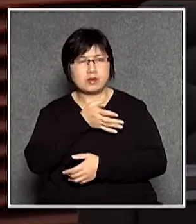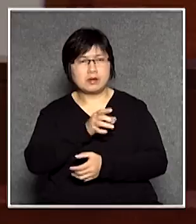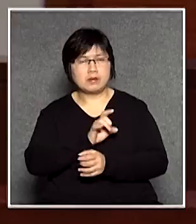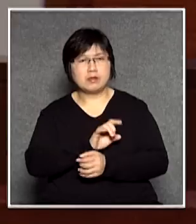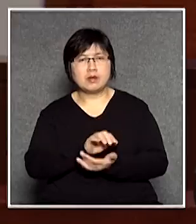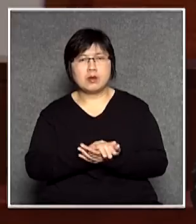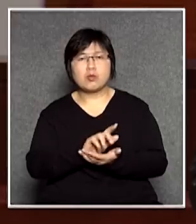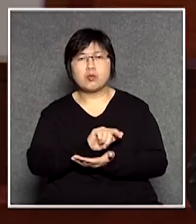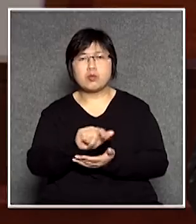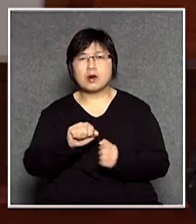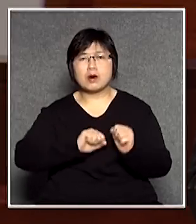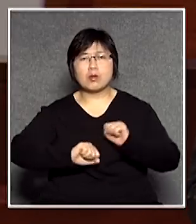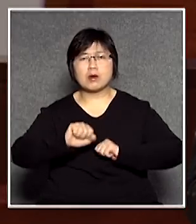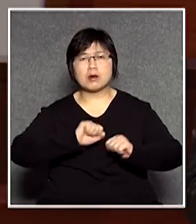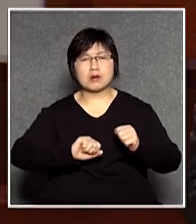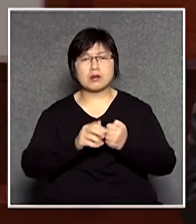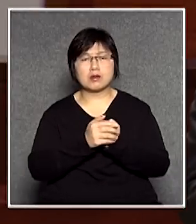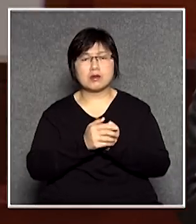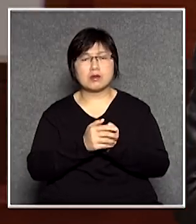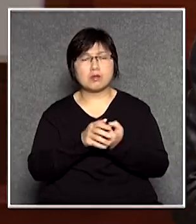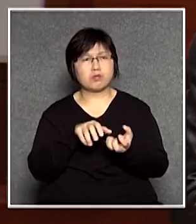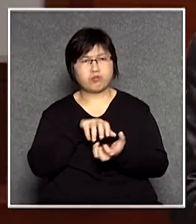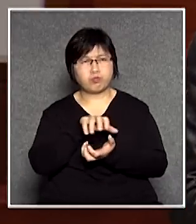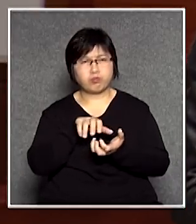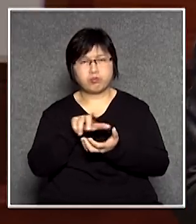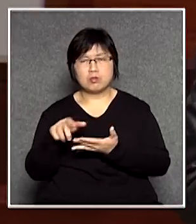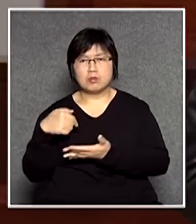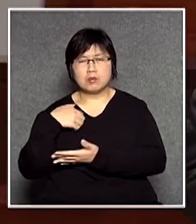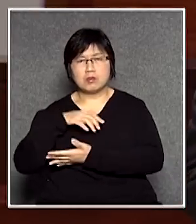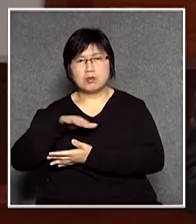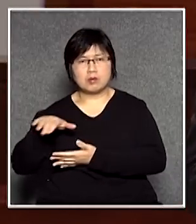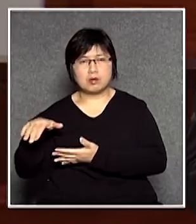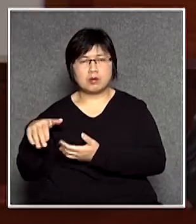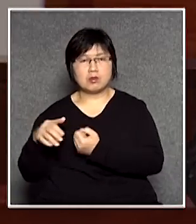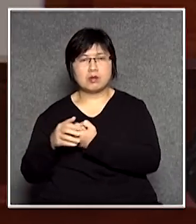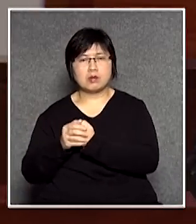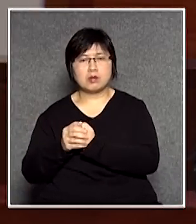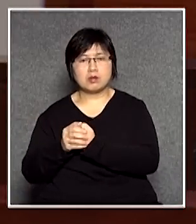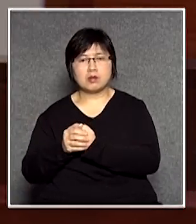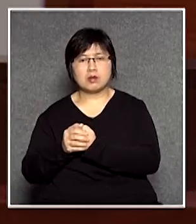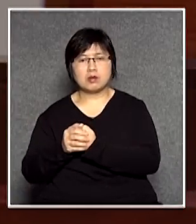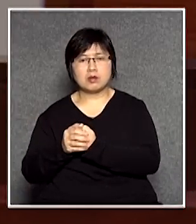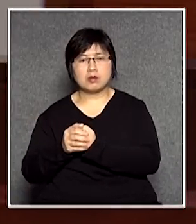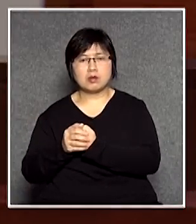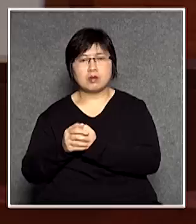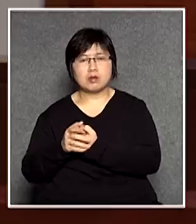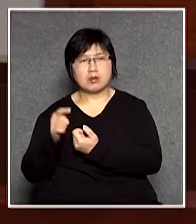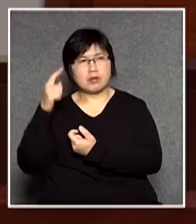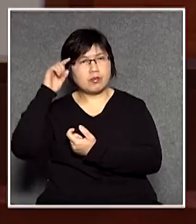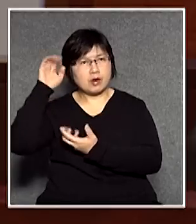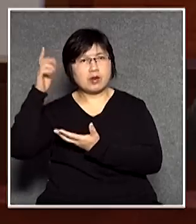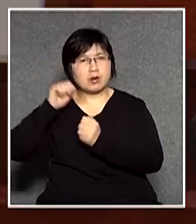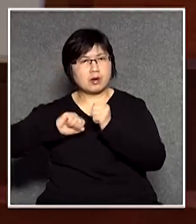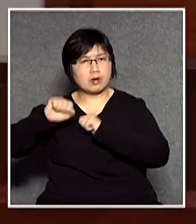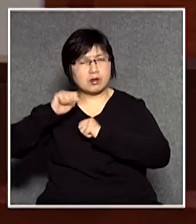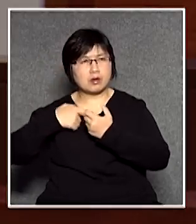污衛的行為是混淆或者抵觸了我們所謂一些觀念和行為的